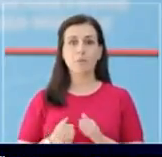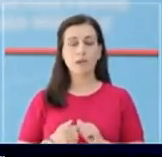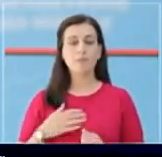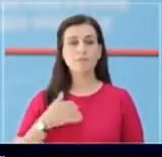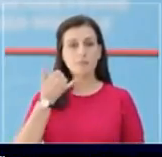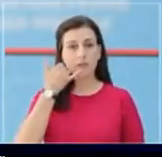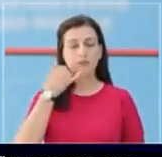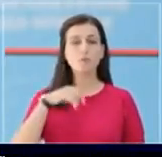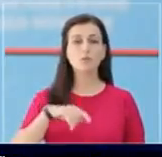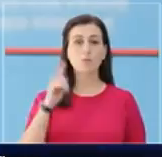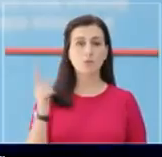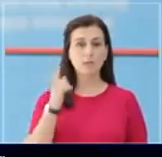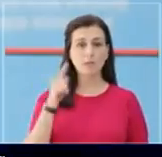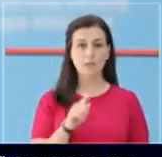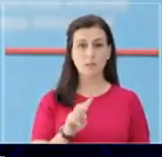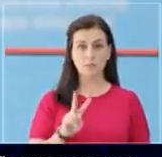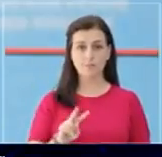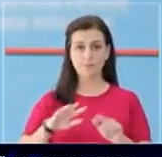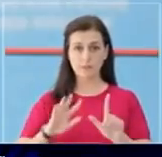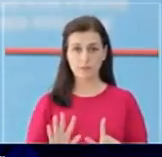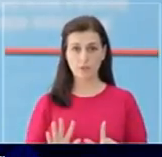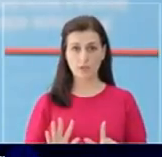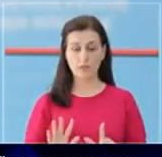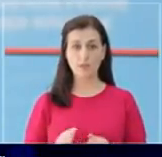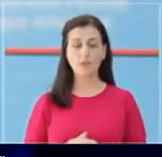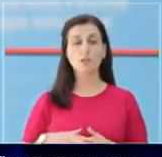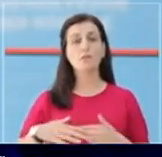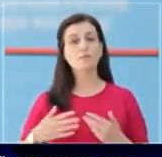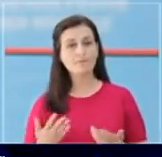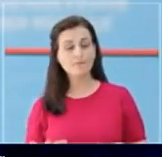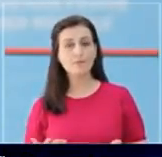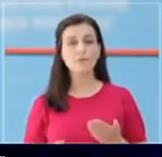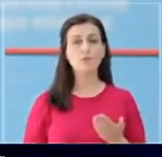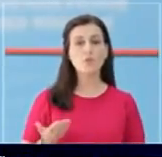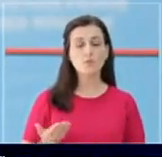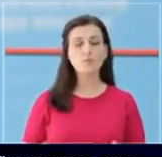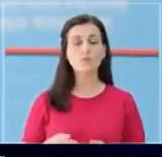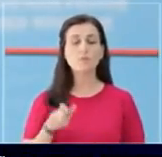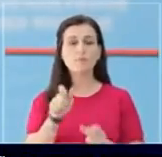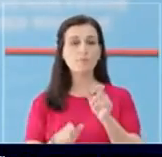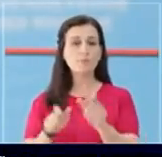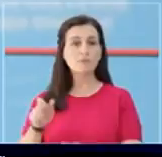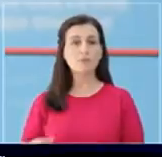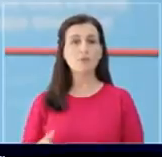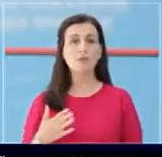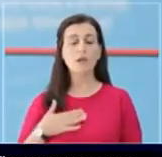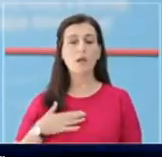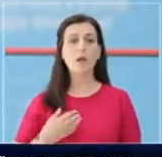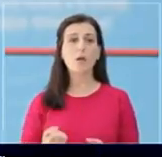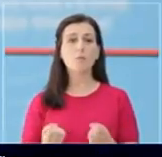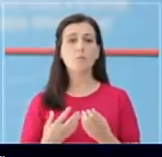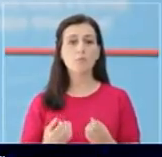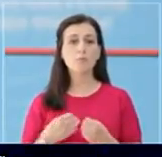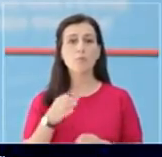telefonojnë në numërin unik të urgencës 127, ndërko që për të gjitë konsultimet, pyetet,